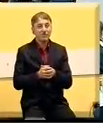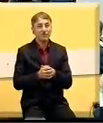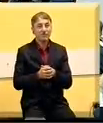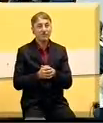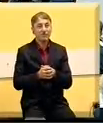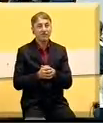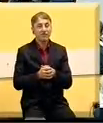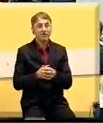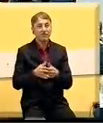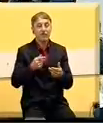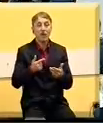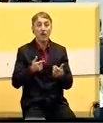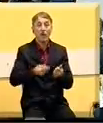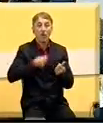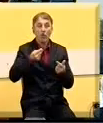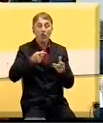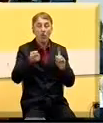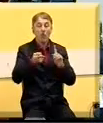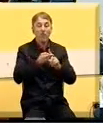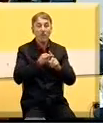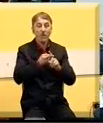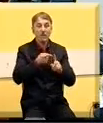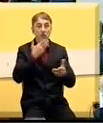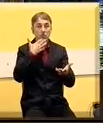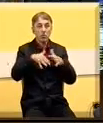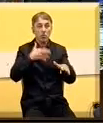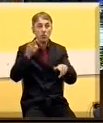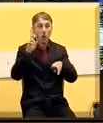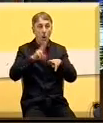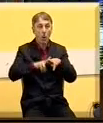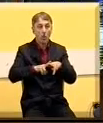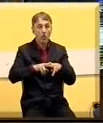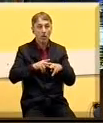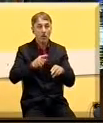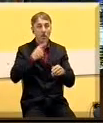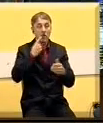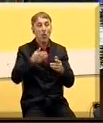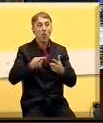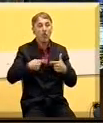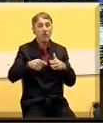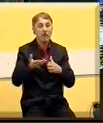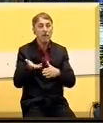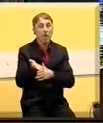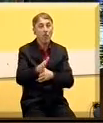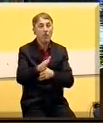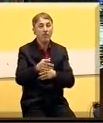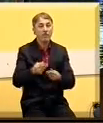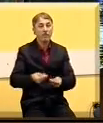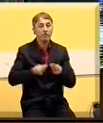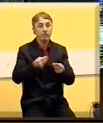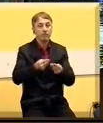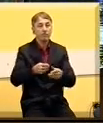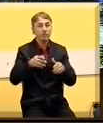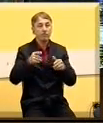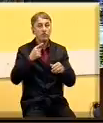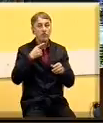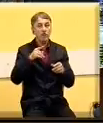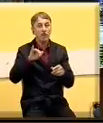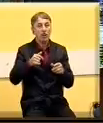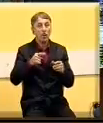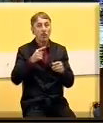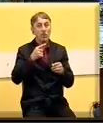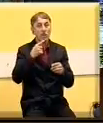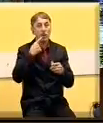Uvodni izlaganje povodom predloga pokrajinskih skupštinskih odluka iz oblasti poljoprivrede podneće Branislav Bogaroški